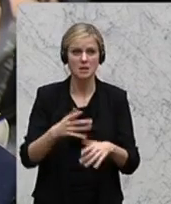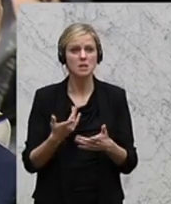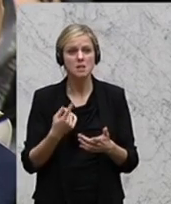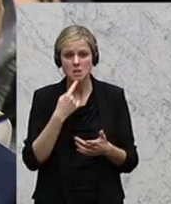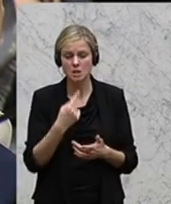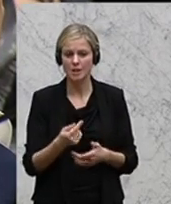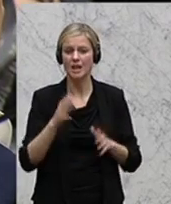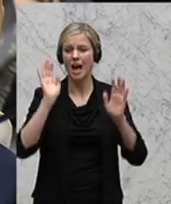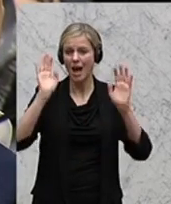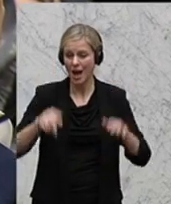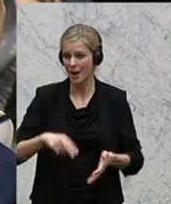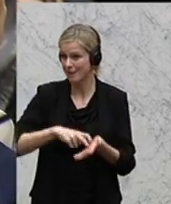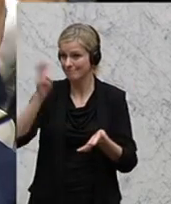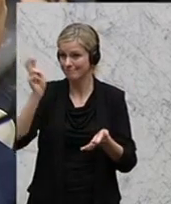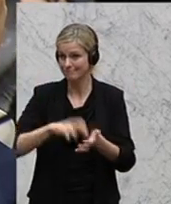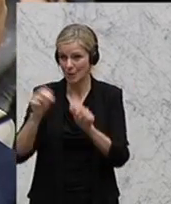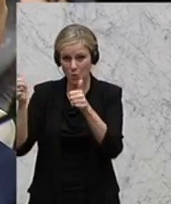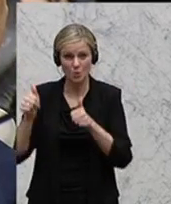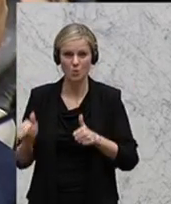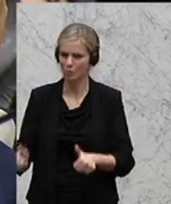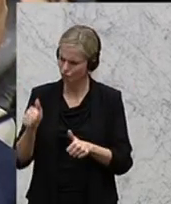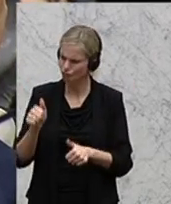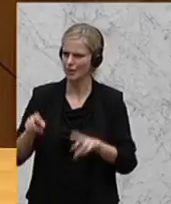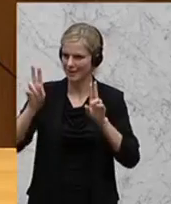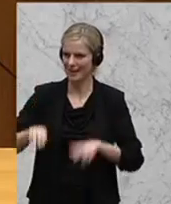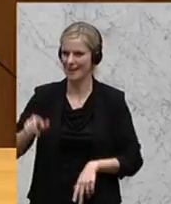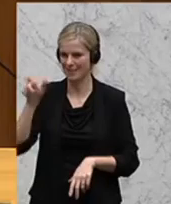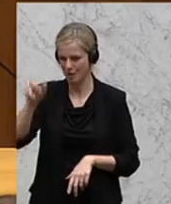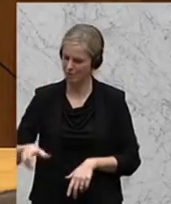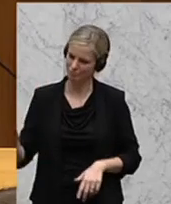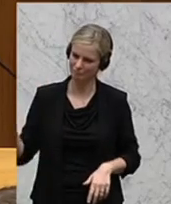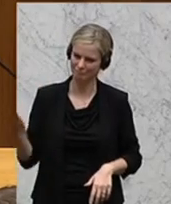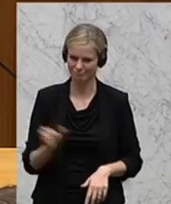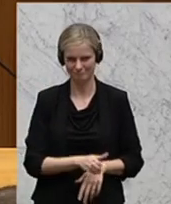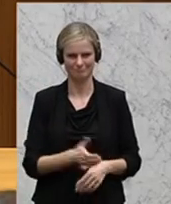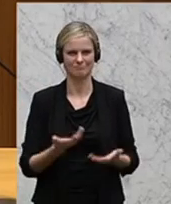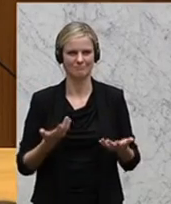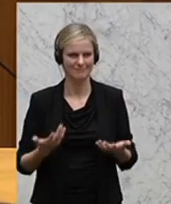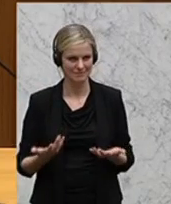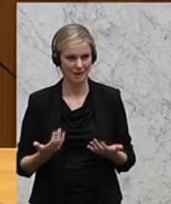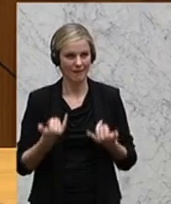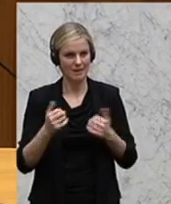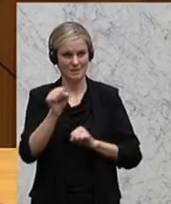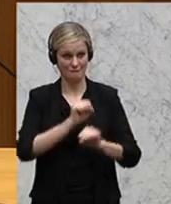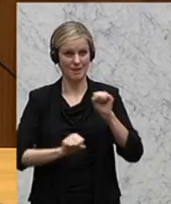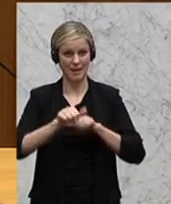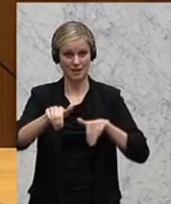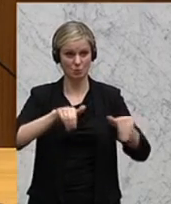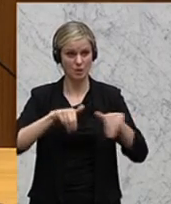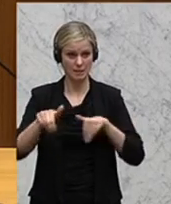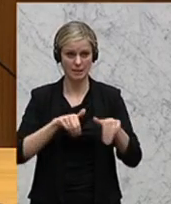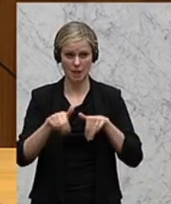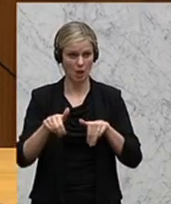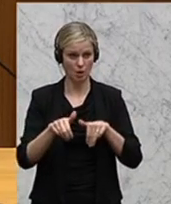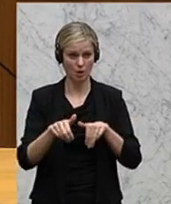er hat gerade einen Konkurs gebaut. Na, das ist der Richtige. Den nehmen wir aus dem Verteidigungsministerium, das hat er runtergewirtschaftet,